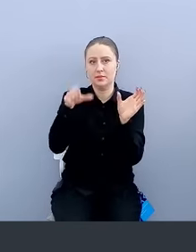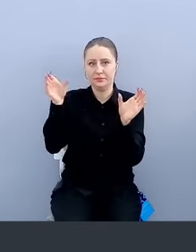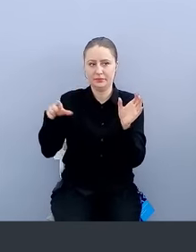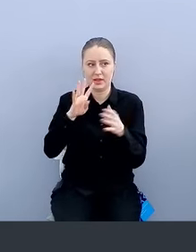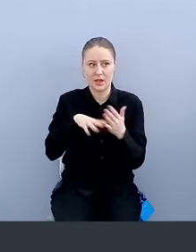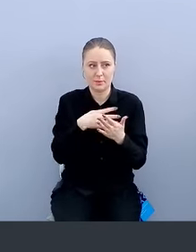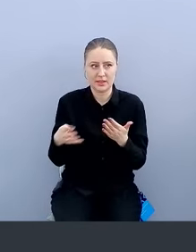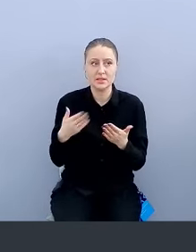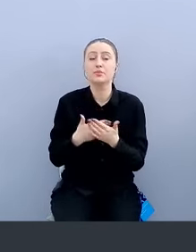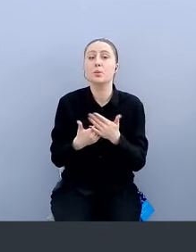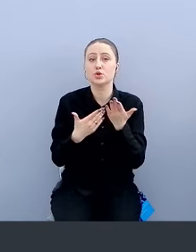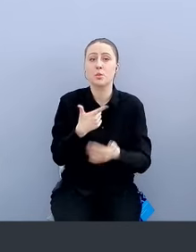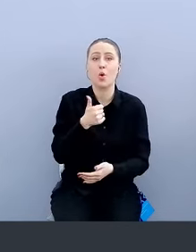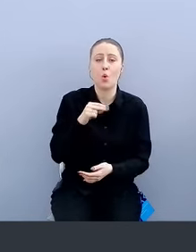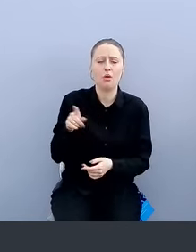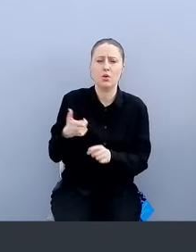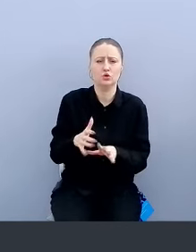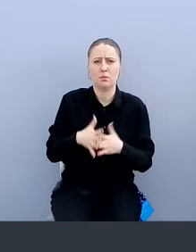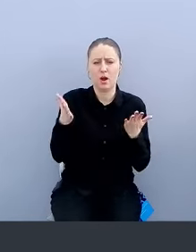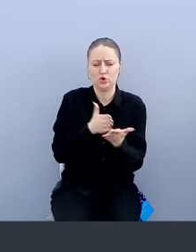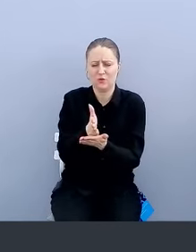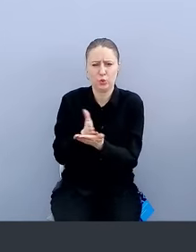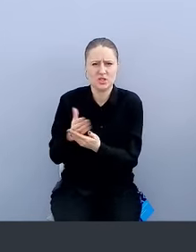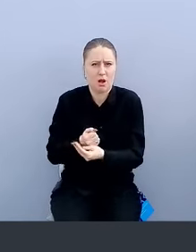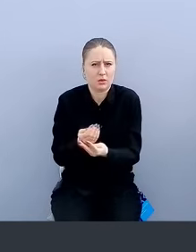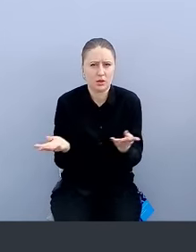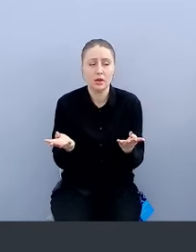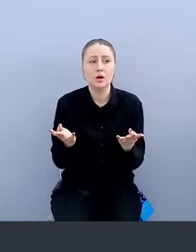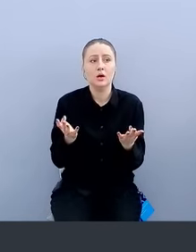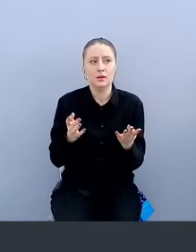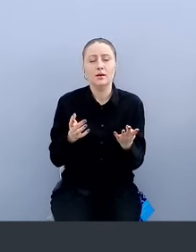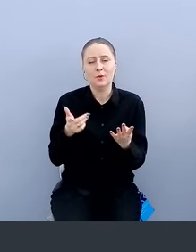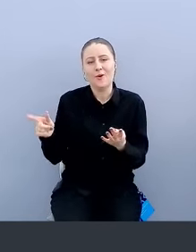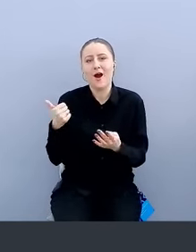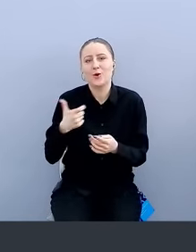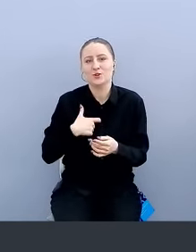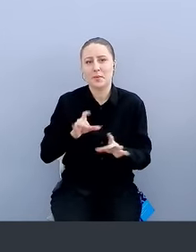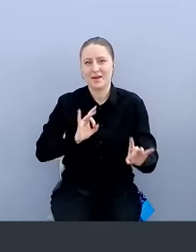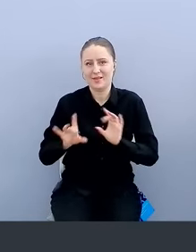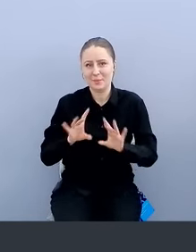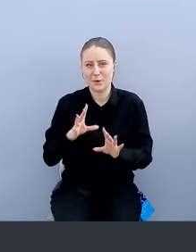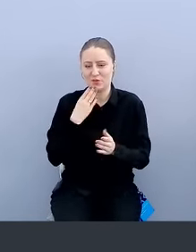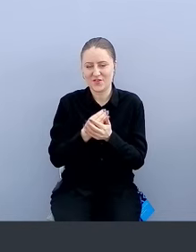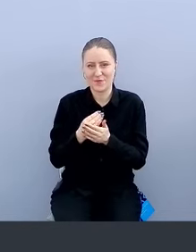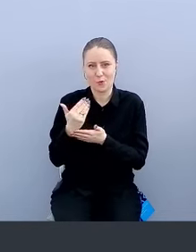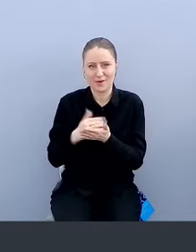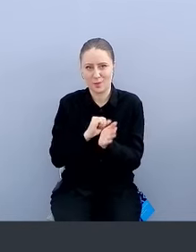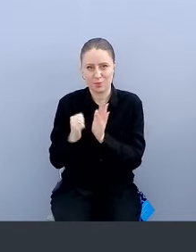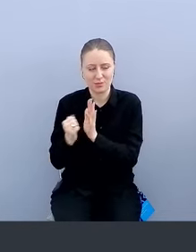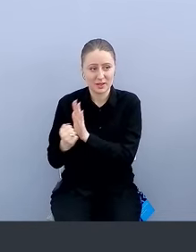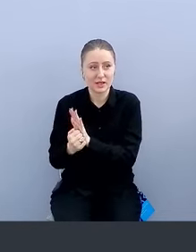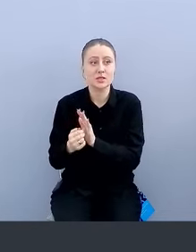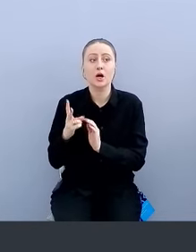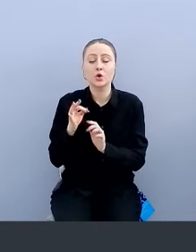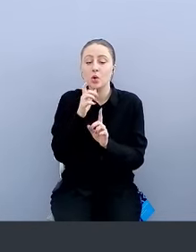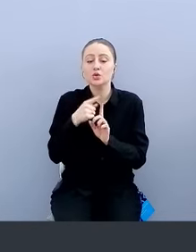У Google очень большой функционал, или, по крайней мере, они очень его хорошо рекламируют в своих статьях, но срок внедрения у